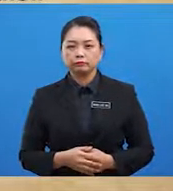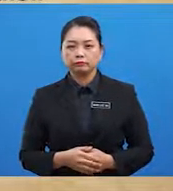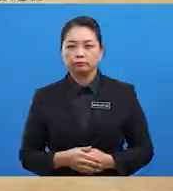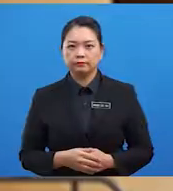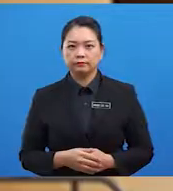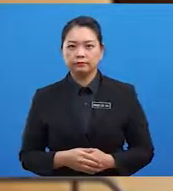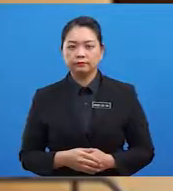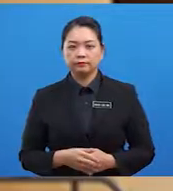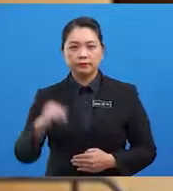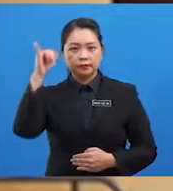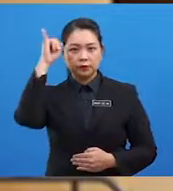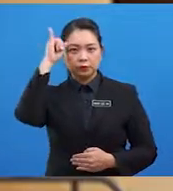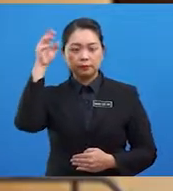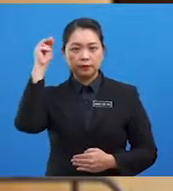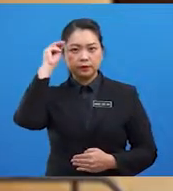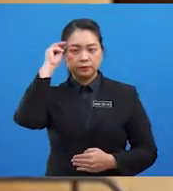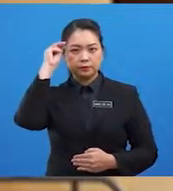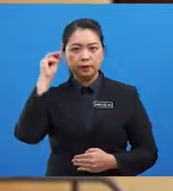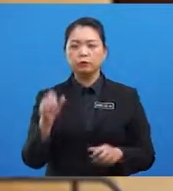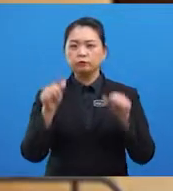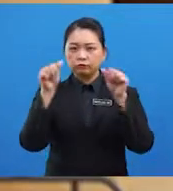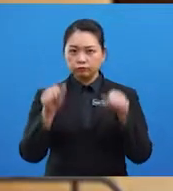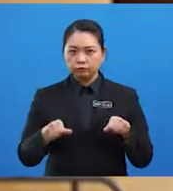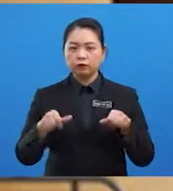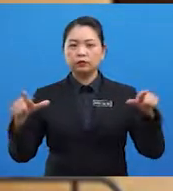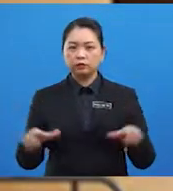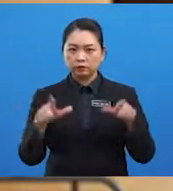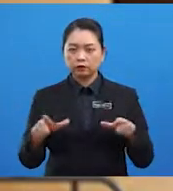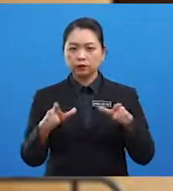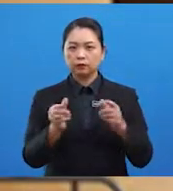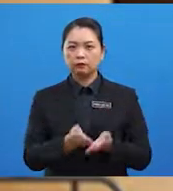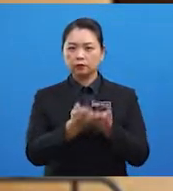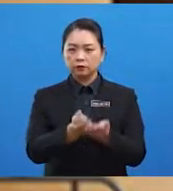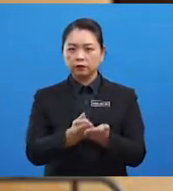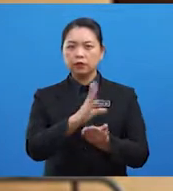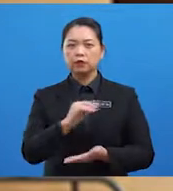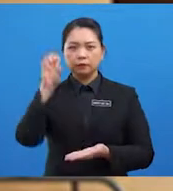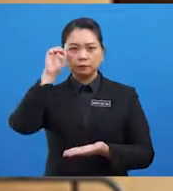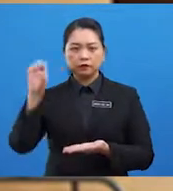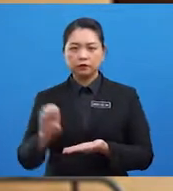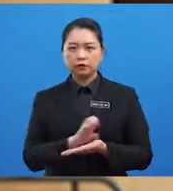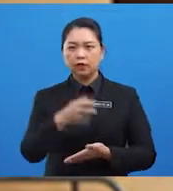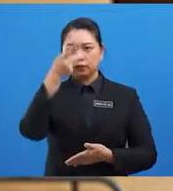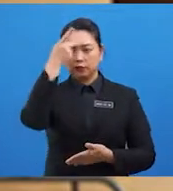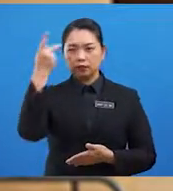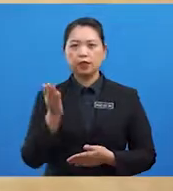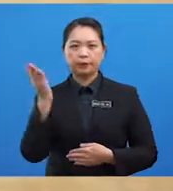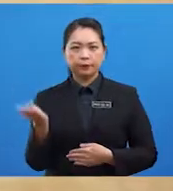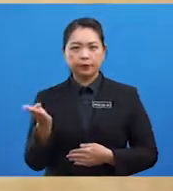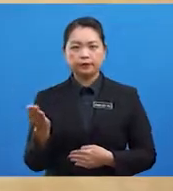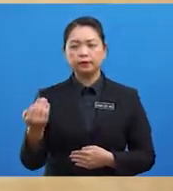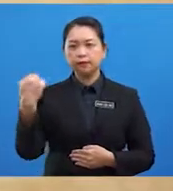Ibnu Majid mampu melakukan pelayaran dan penerokaan kerana beliau